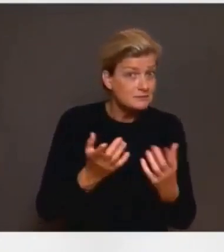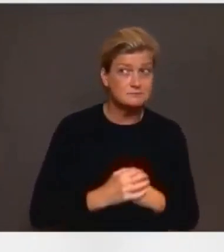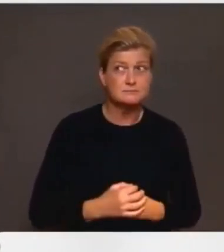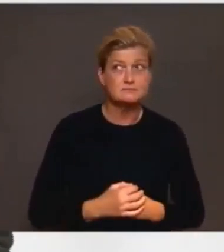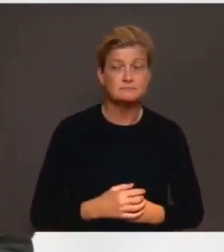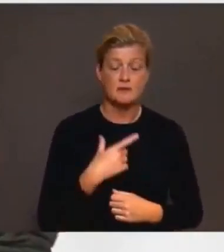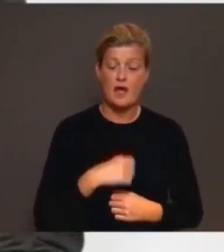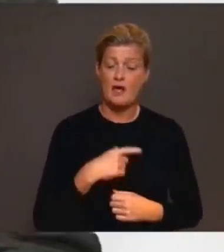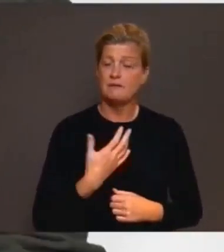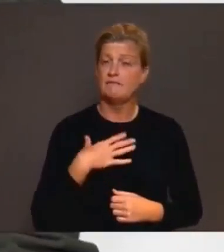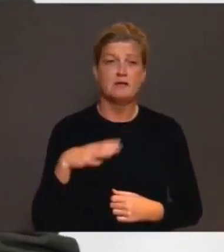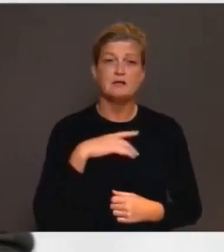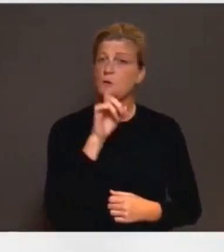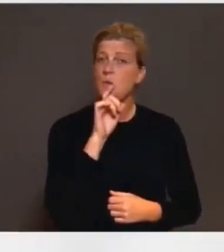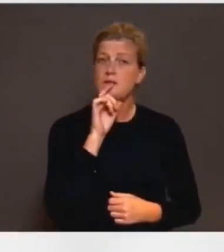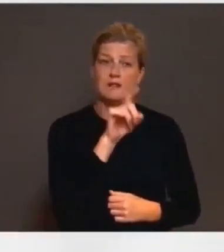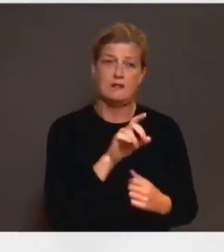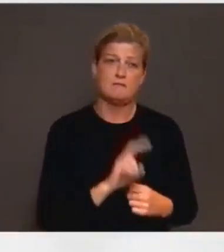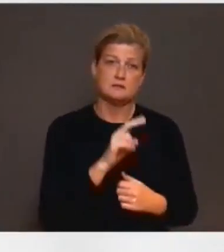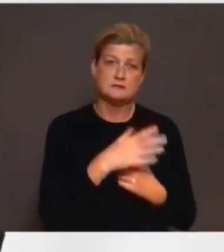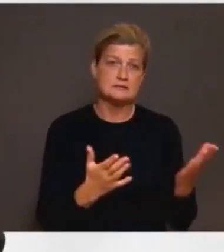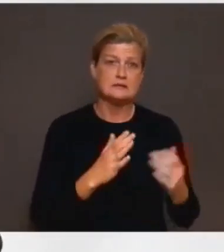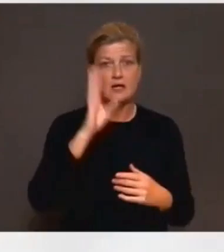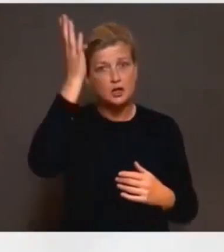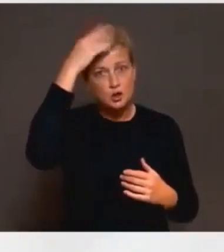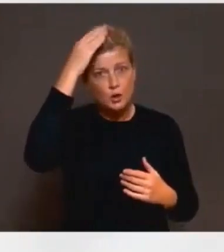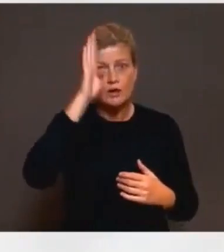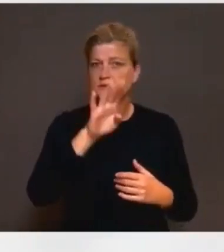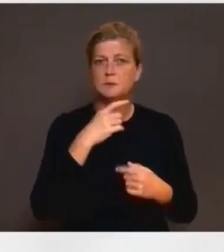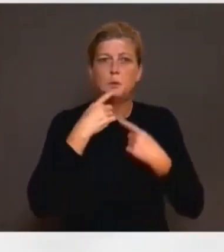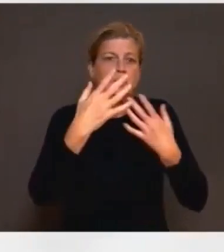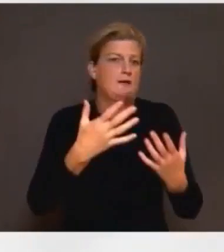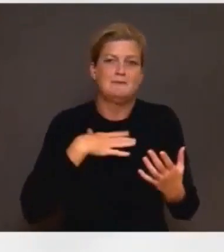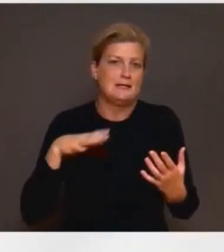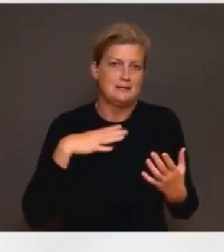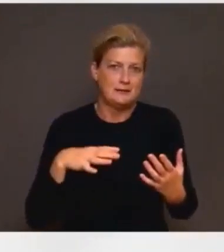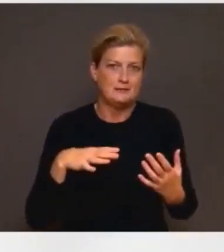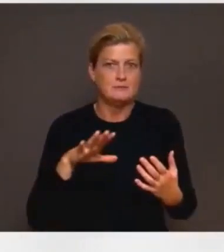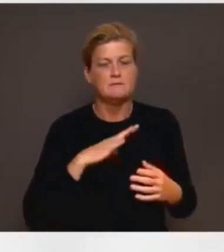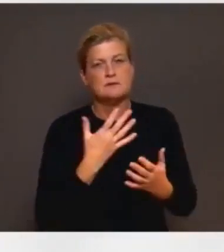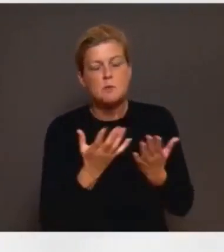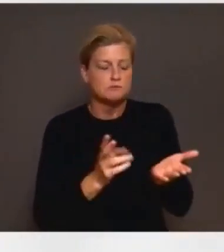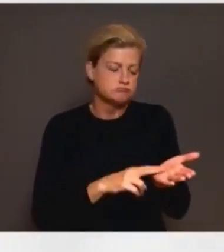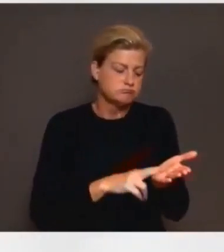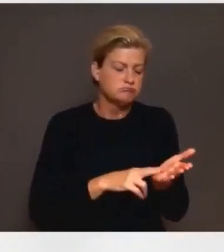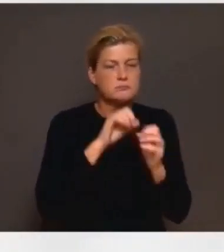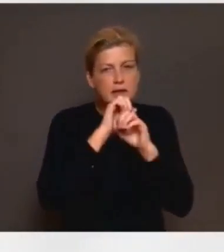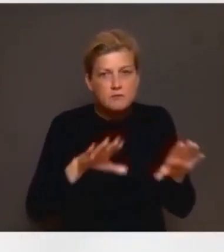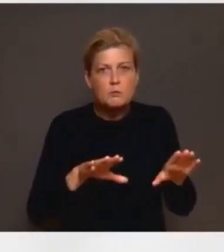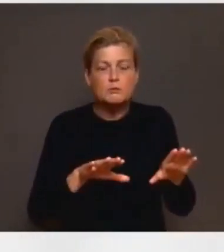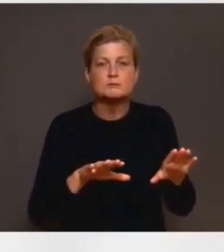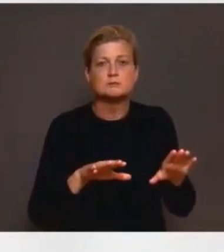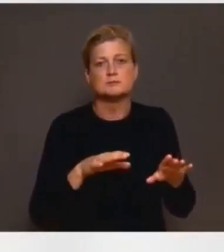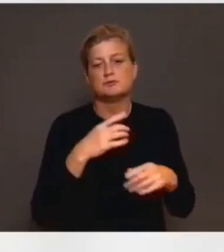Jag tänker inte kommentera Donald Trumps uttalandet. Jag tycker det finns väldigt mycket data och väldigt mycket information som talar